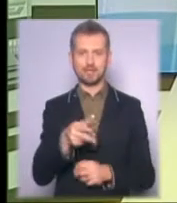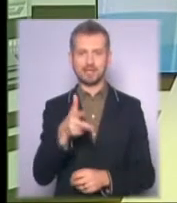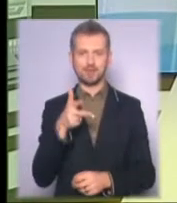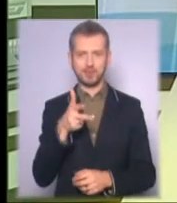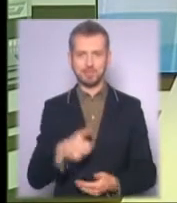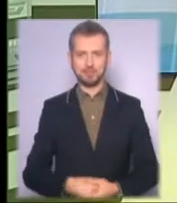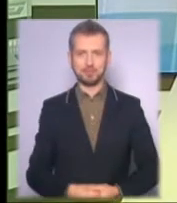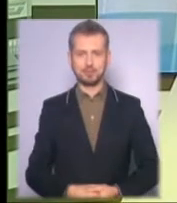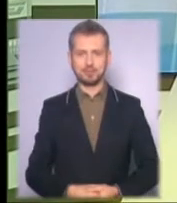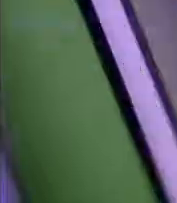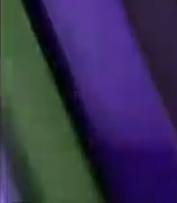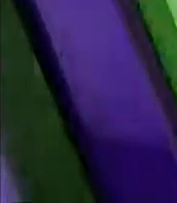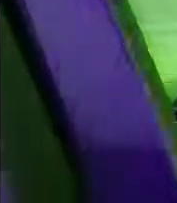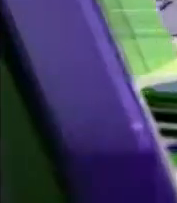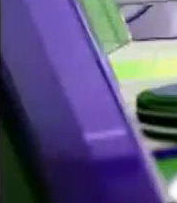за увагу.